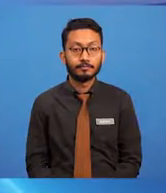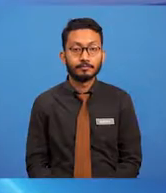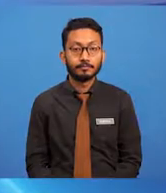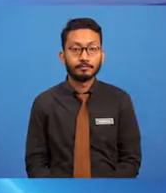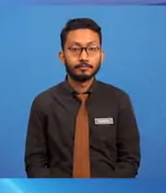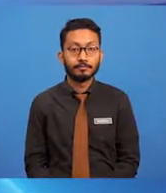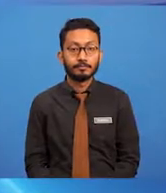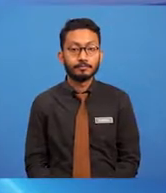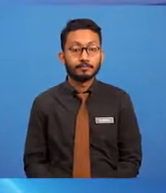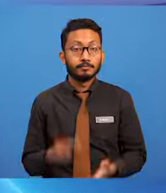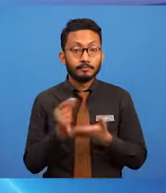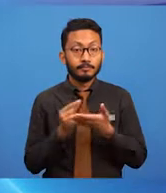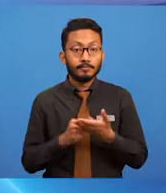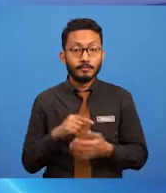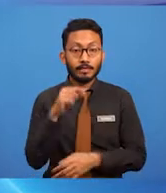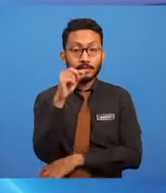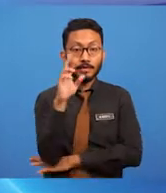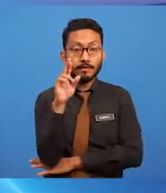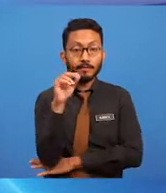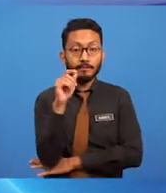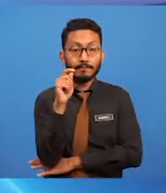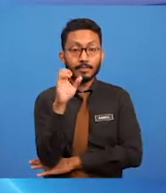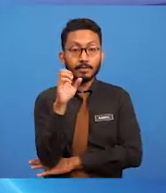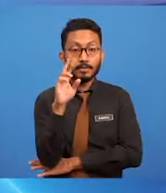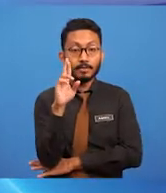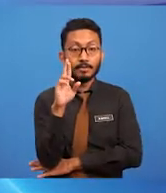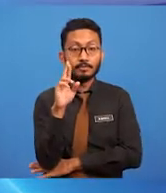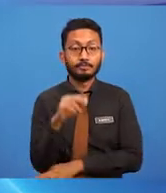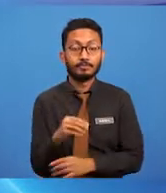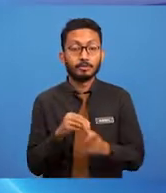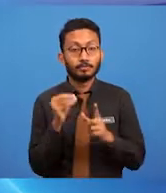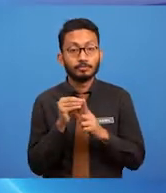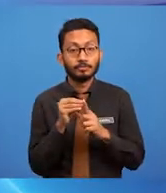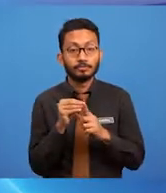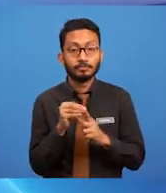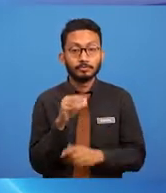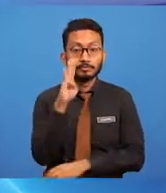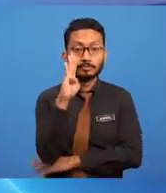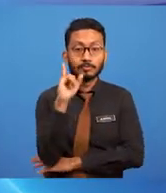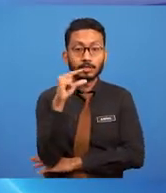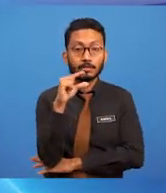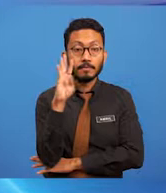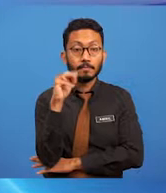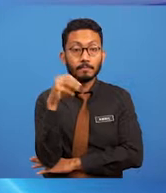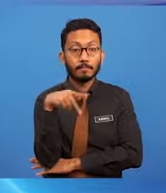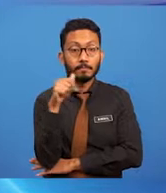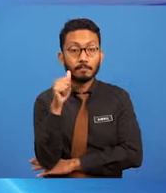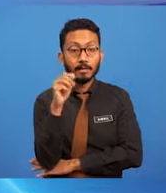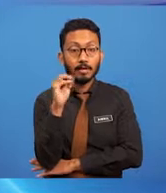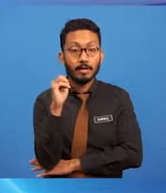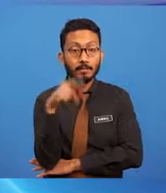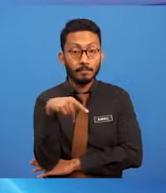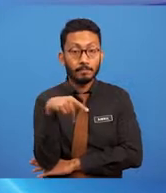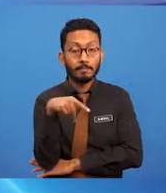Grafik raster ataupun bitmap adalah format yang paling penting biasa